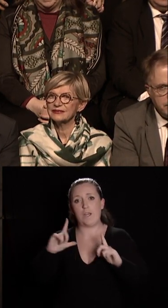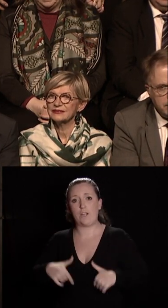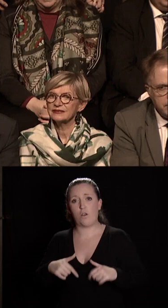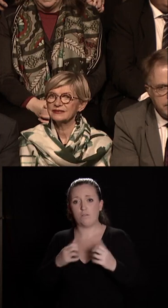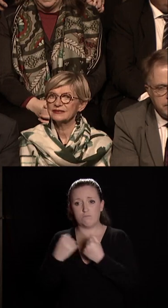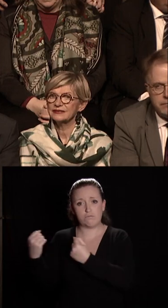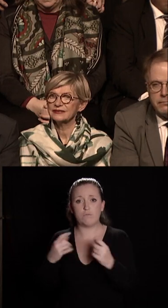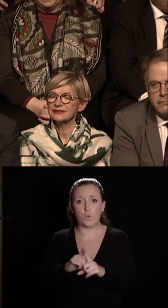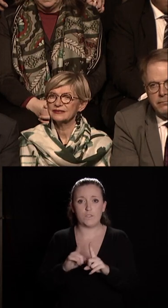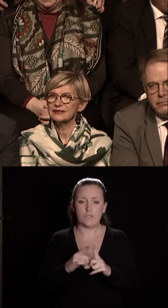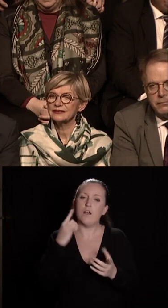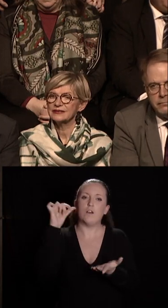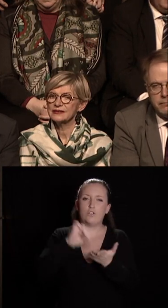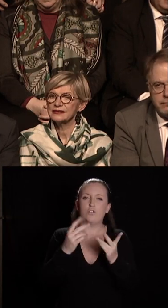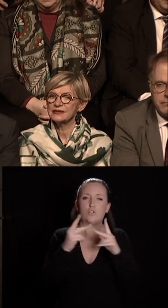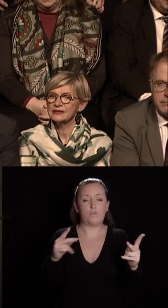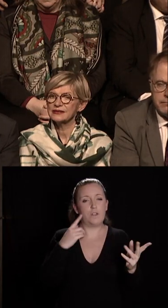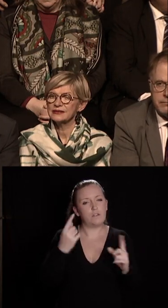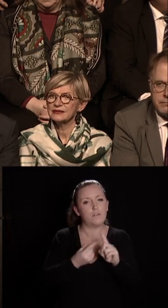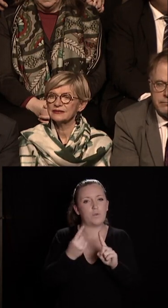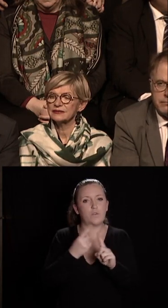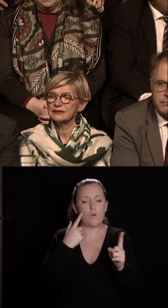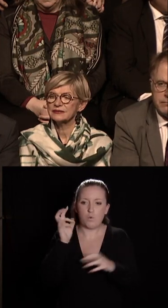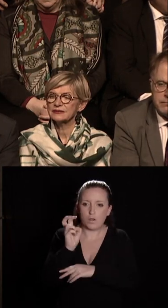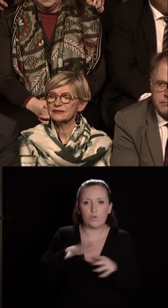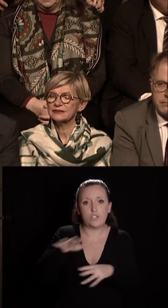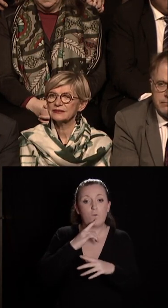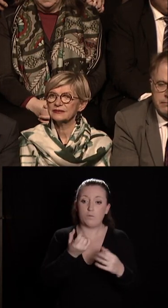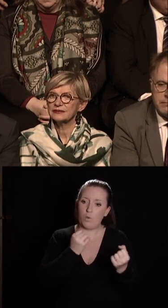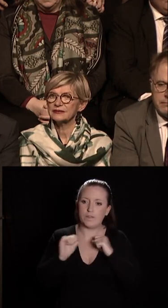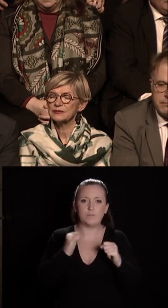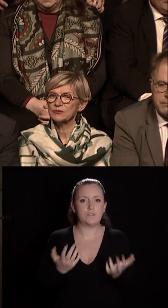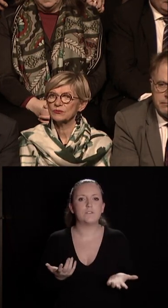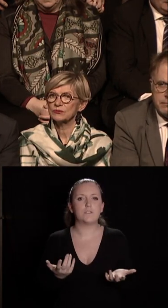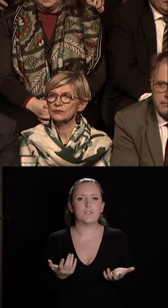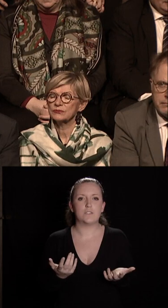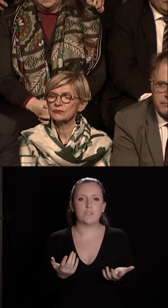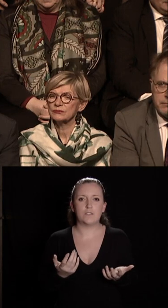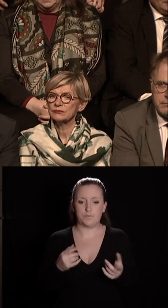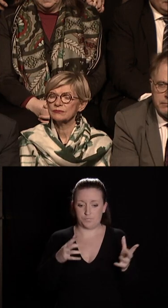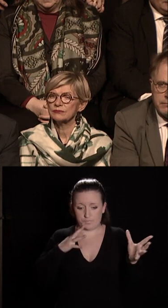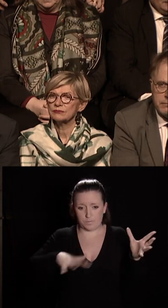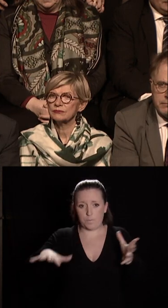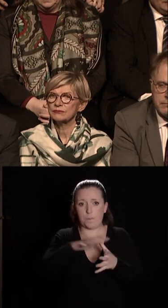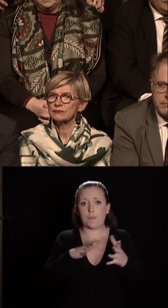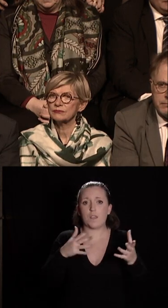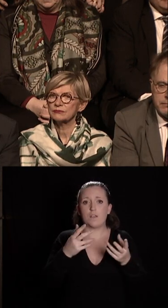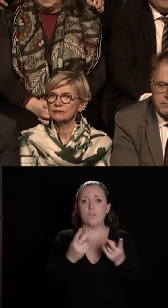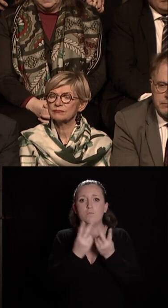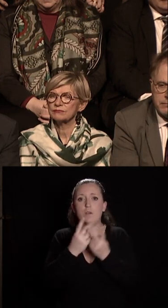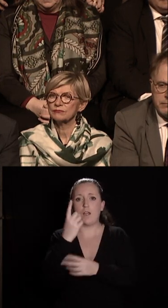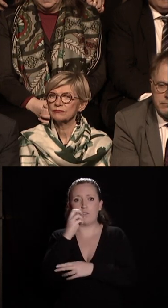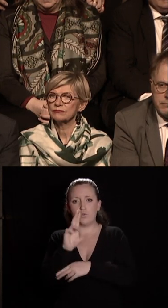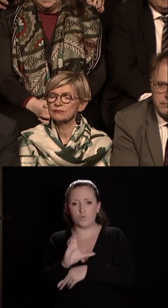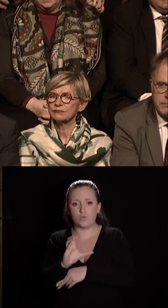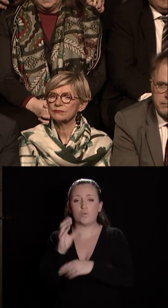-ville piéton c'est un bel enjeu à la fois d'écologie et de dynamisme du centre-ville. Tout autour du square des Ducs les rues